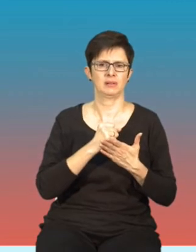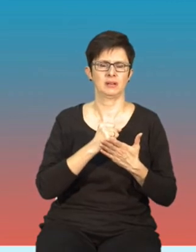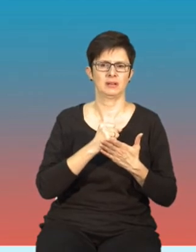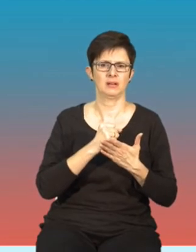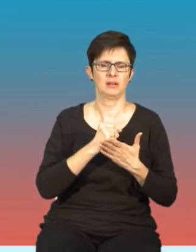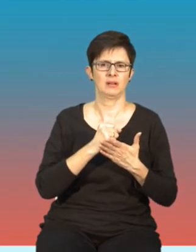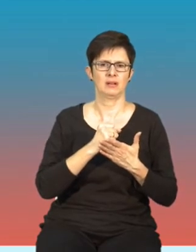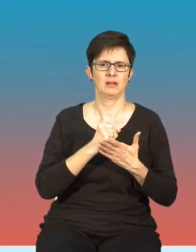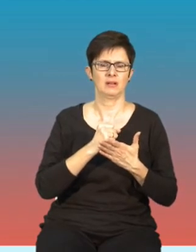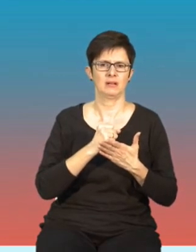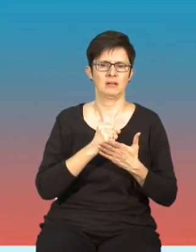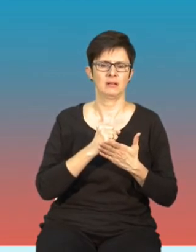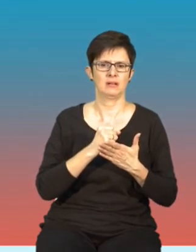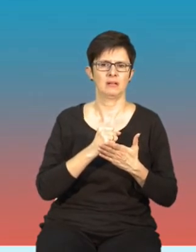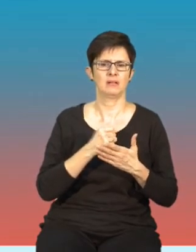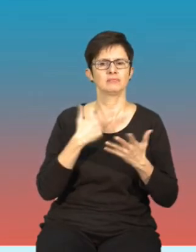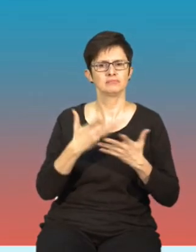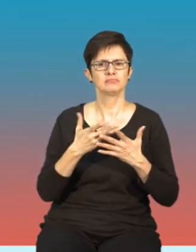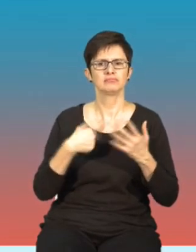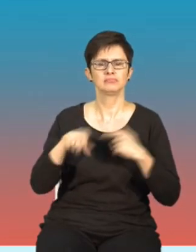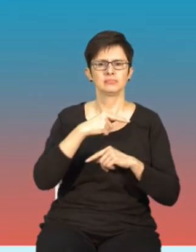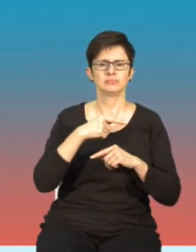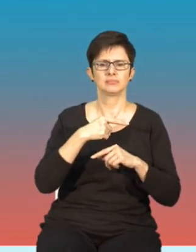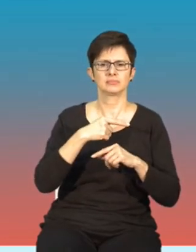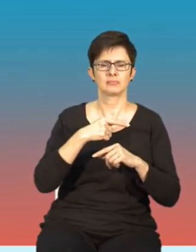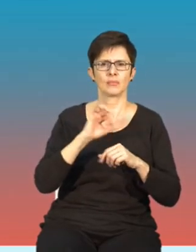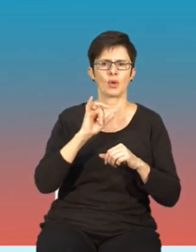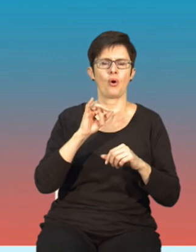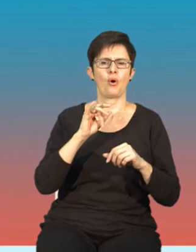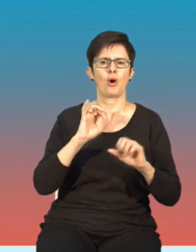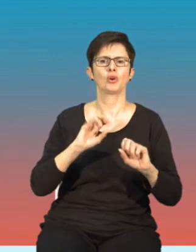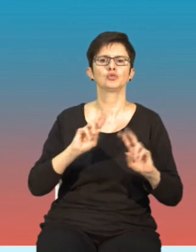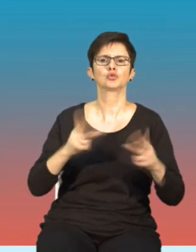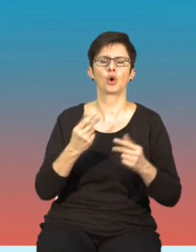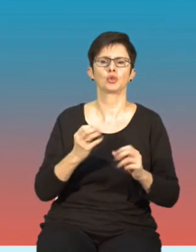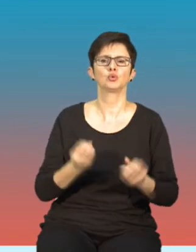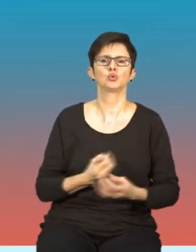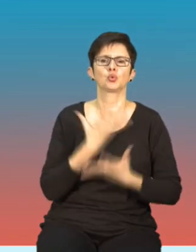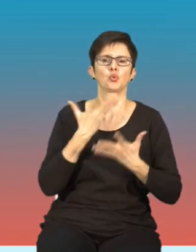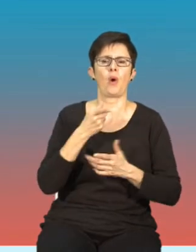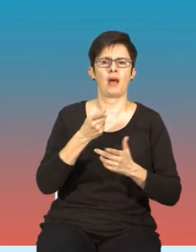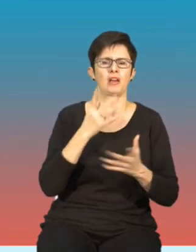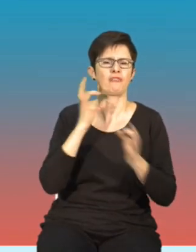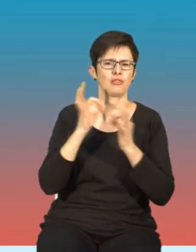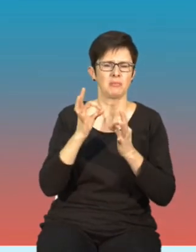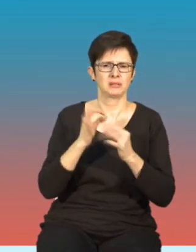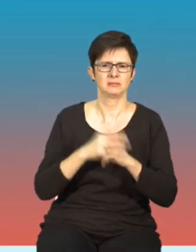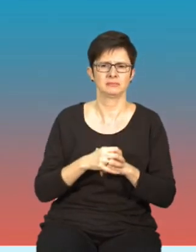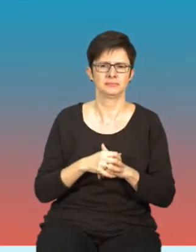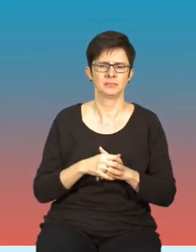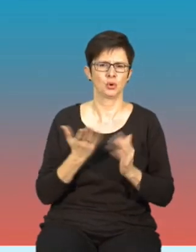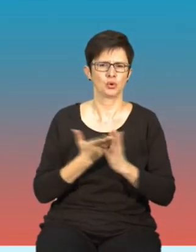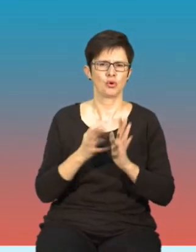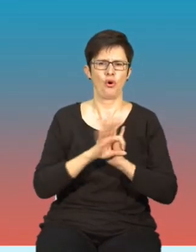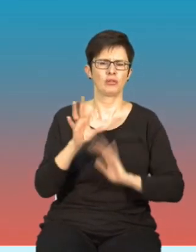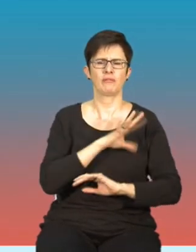krytycznym podejściu do źródeł, z których korzystamy. Te kwestie są już od kilku lat podnoszone